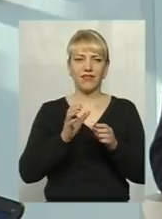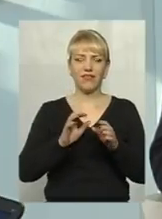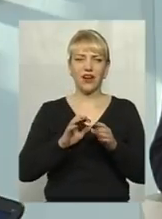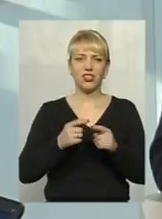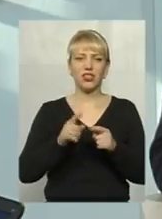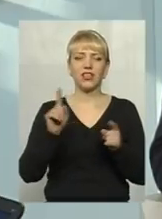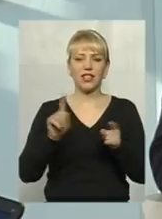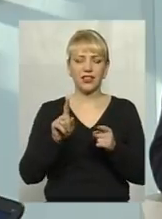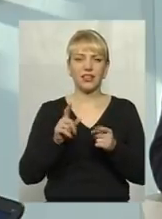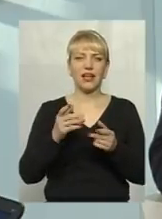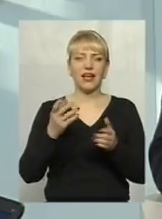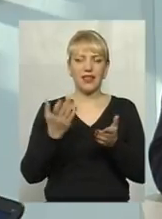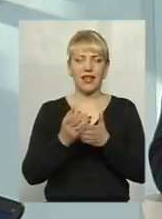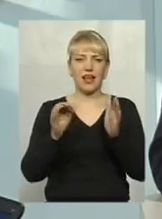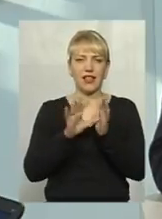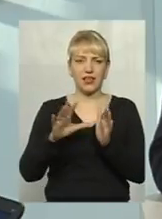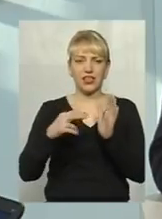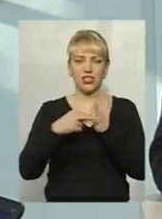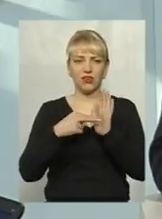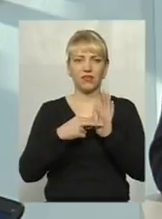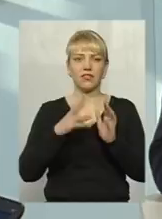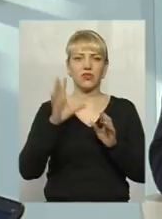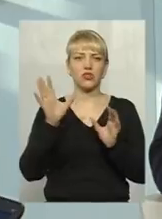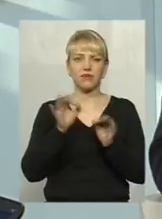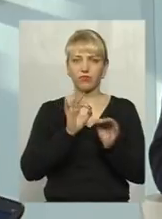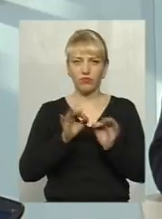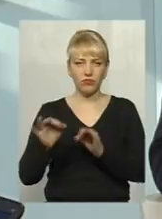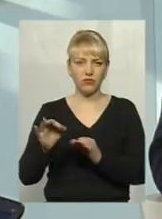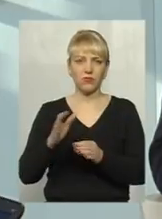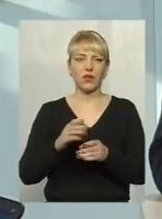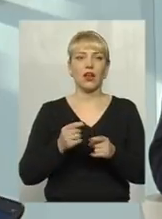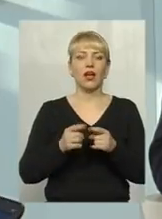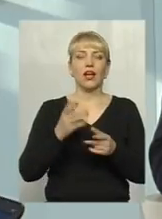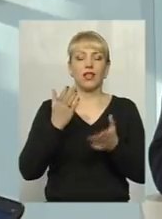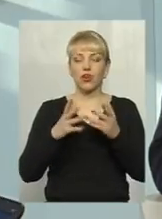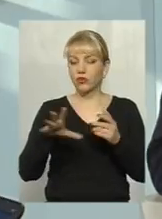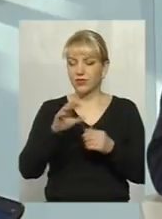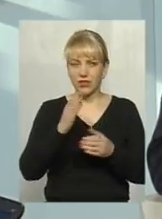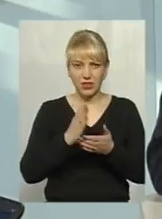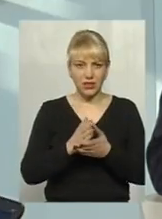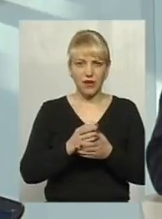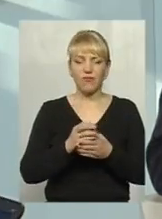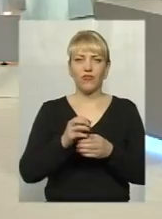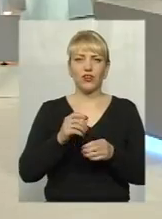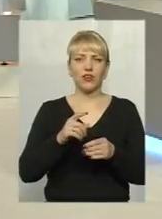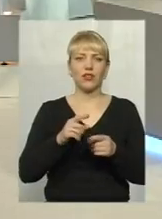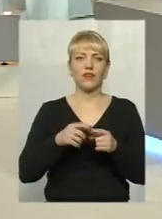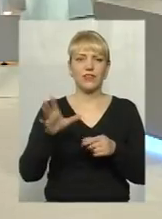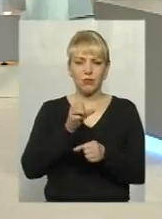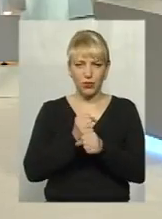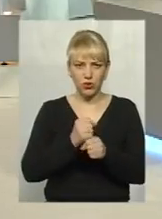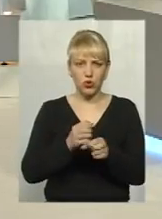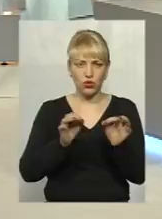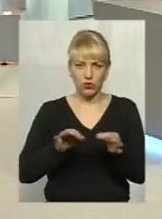яка витримує це навантаження. Отже, якщо ці два чинника є, можна не переживати, пожежі не відбудуться. Але в